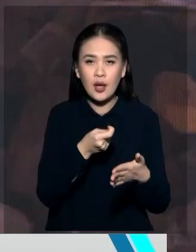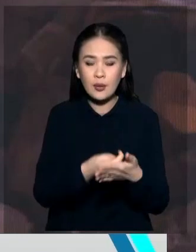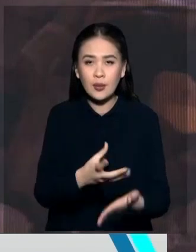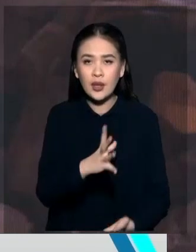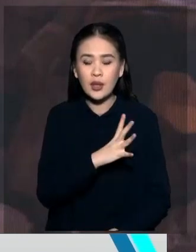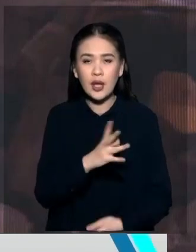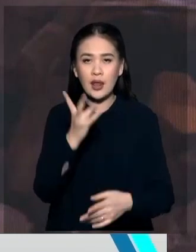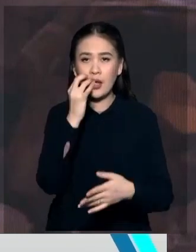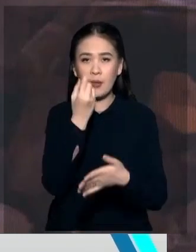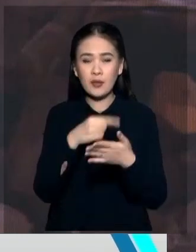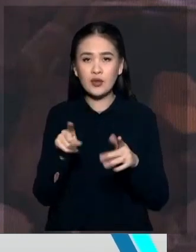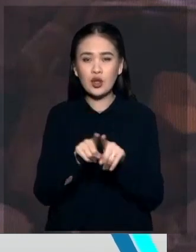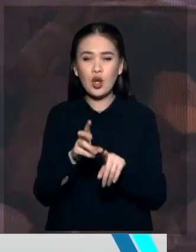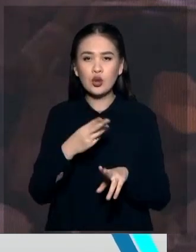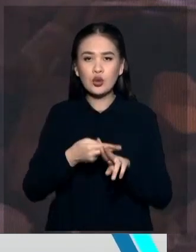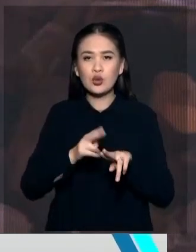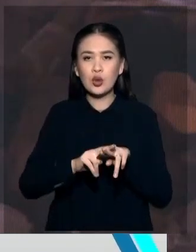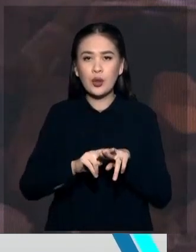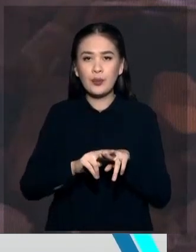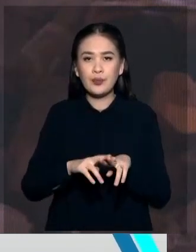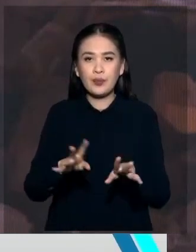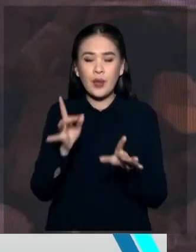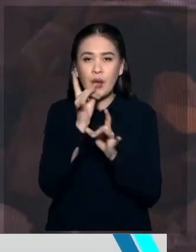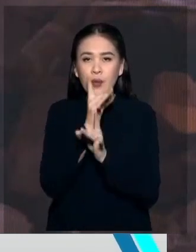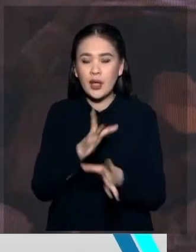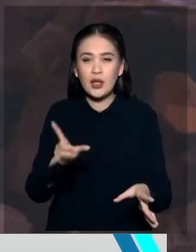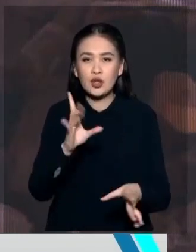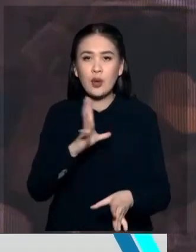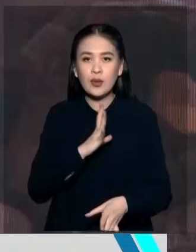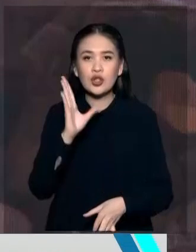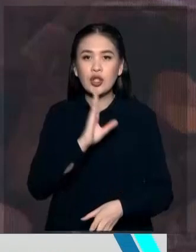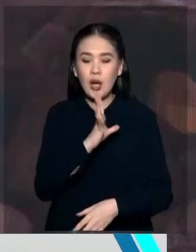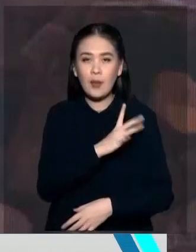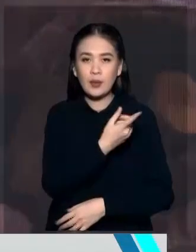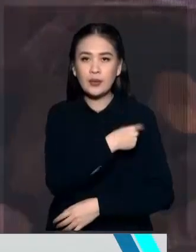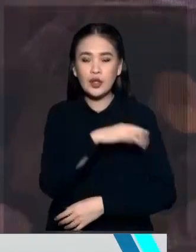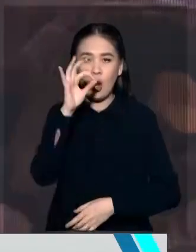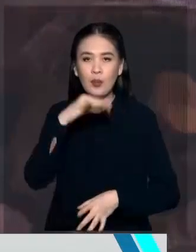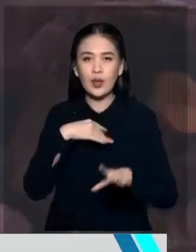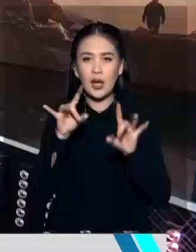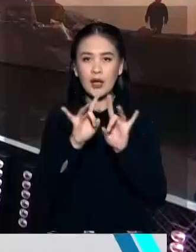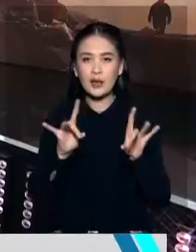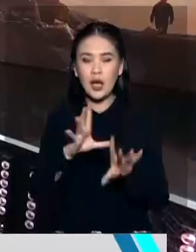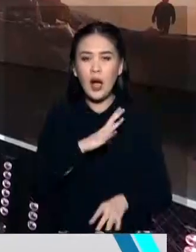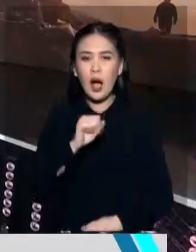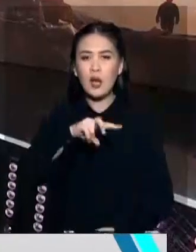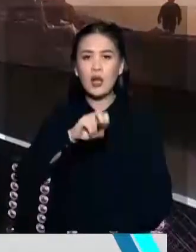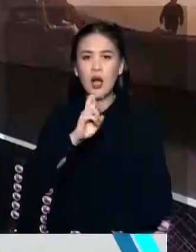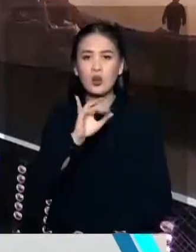Не поверите, но это чудо. И даже вот эта женщина-медсестра, про которую я делала материал, Шейма Алакуш,